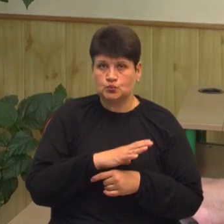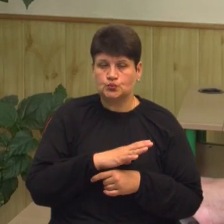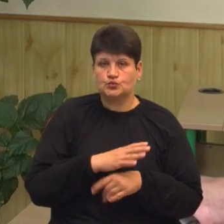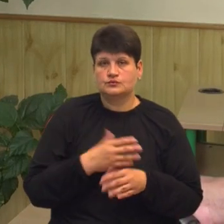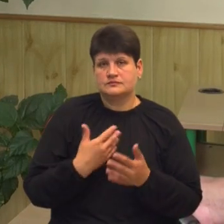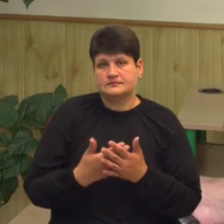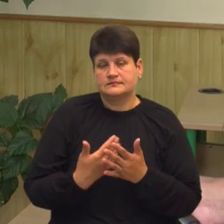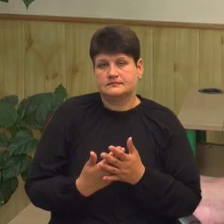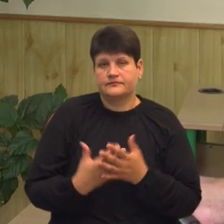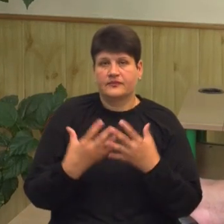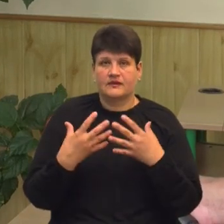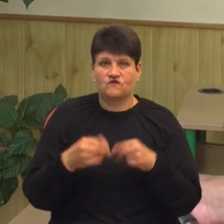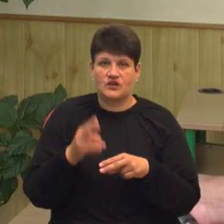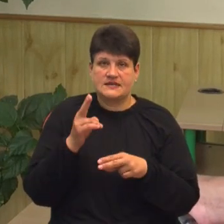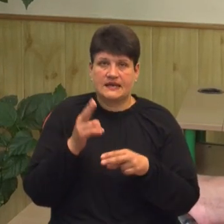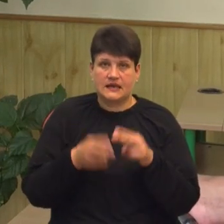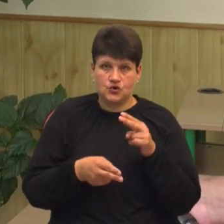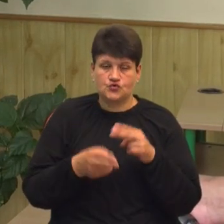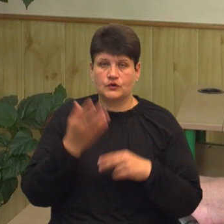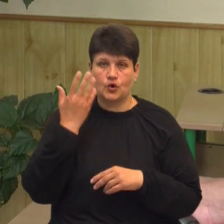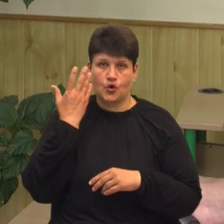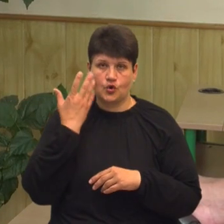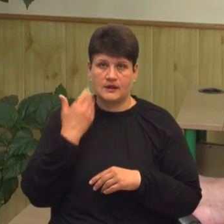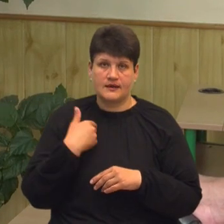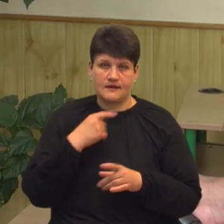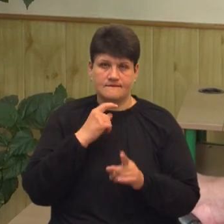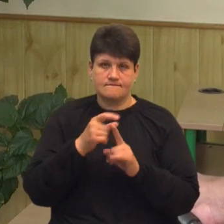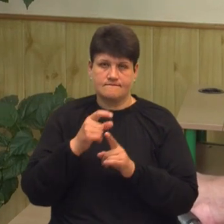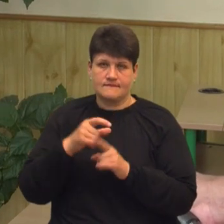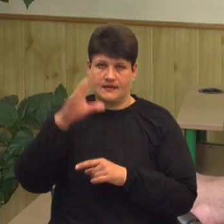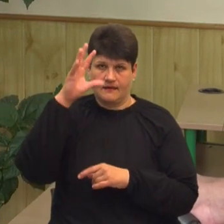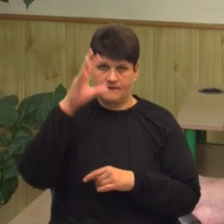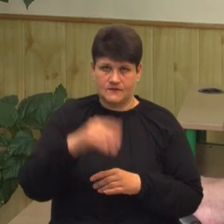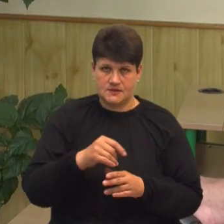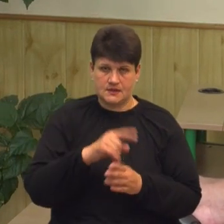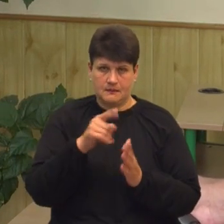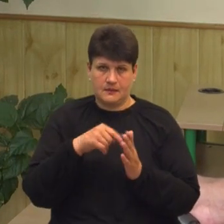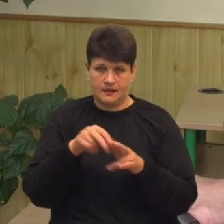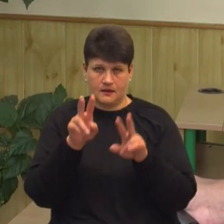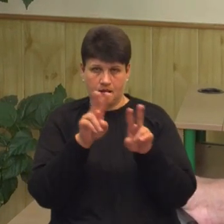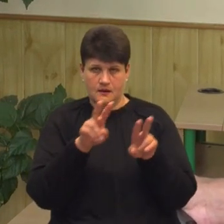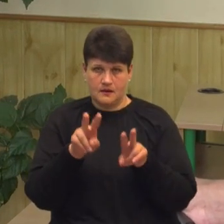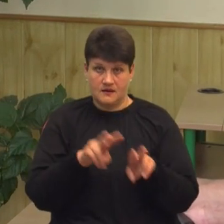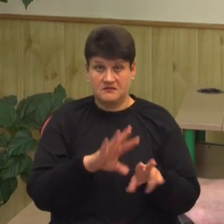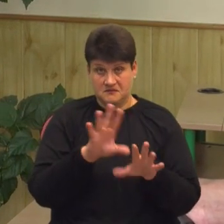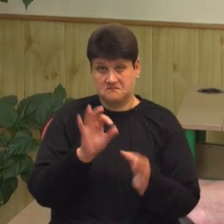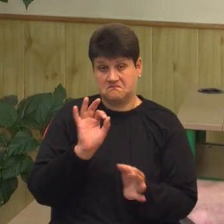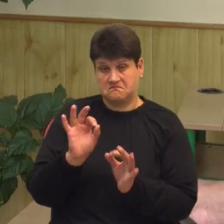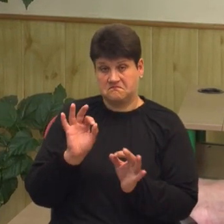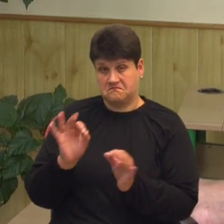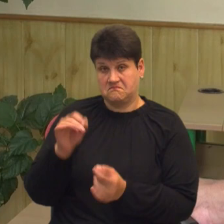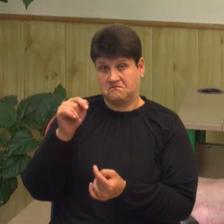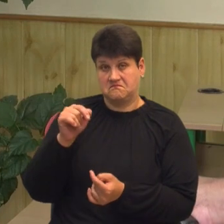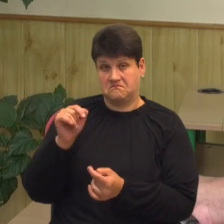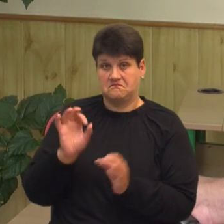вже закінчувати, коли я вже відповіла на всі запитання, переглядати, що начебто все підходить, все начебто